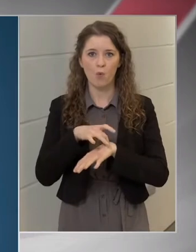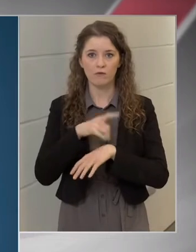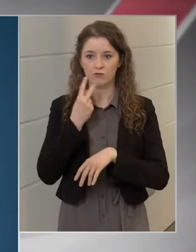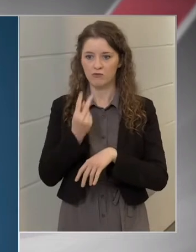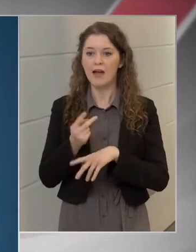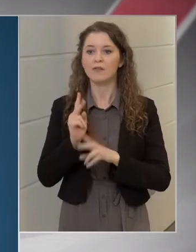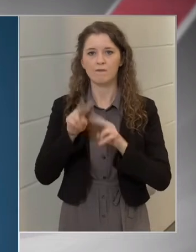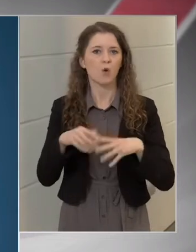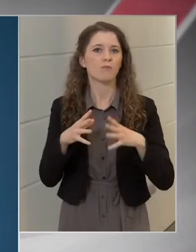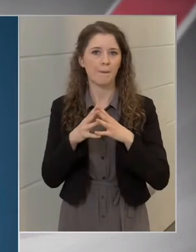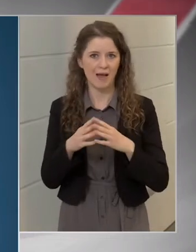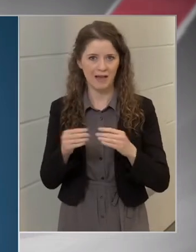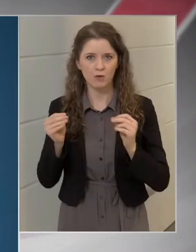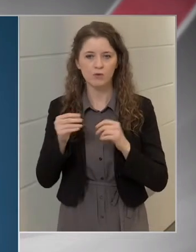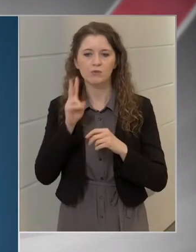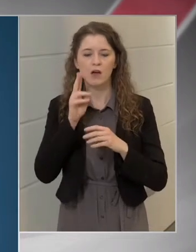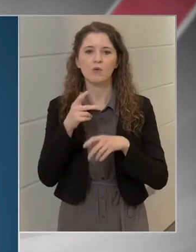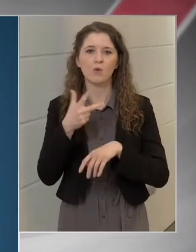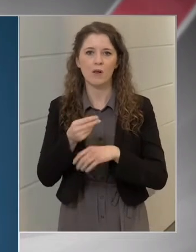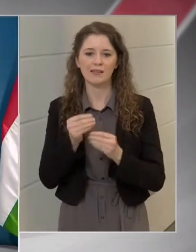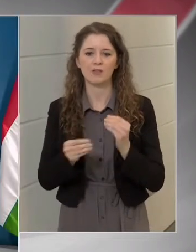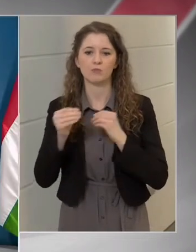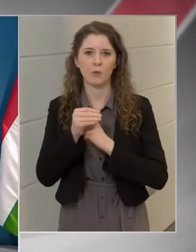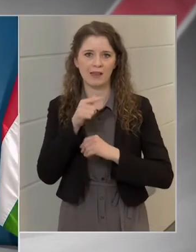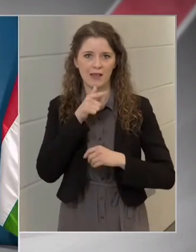akkor pótlásra kerül az oltás.